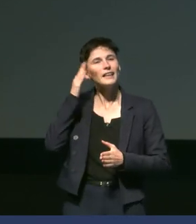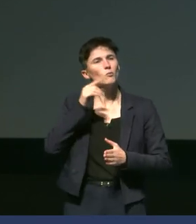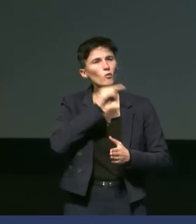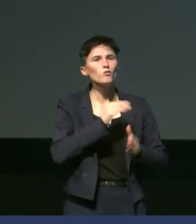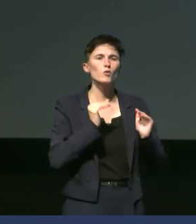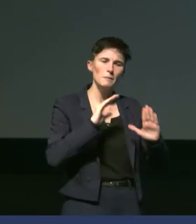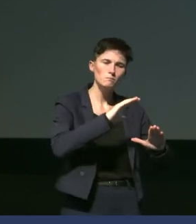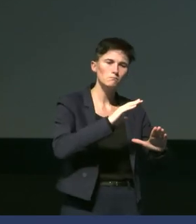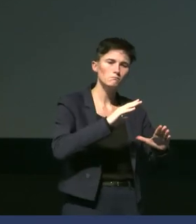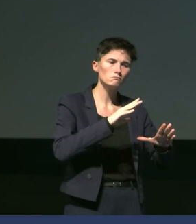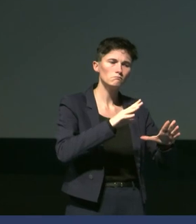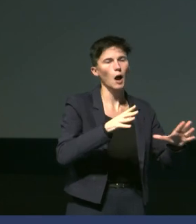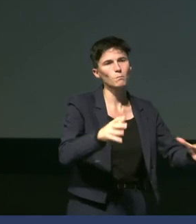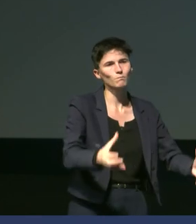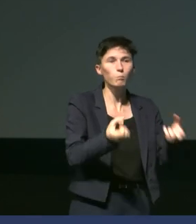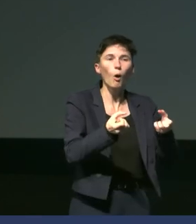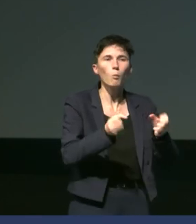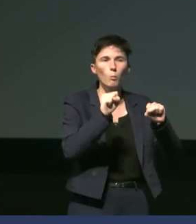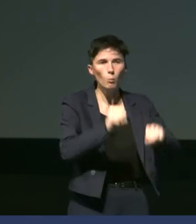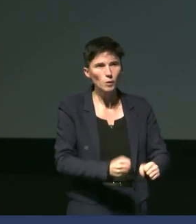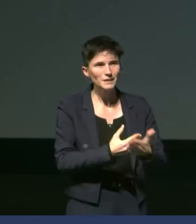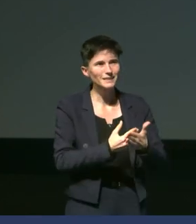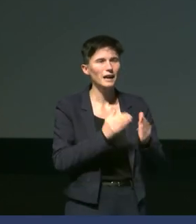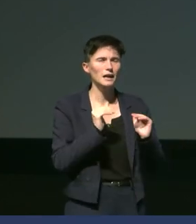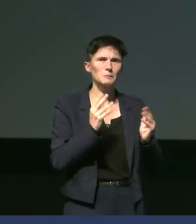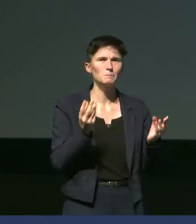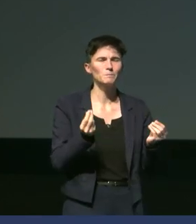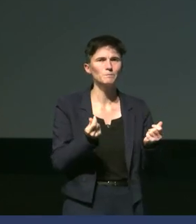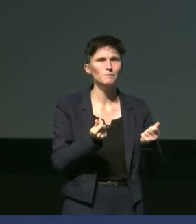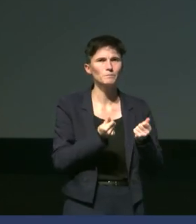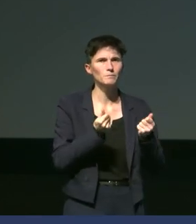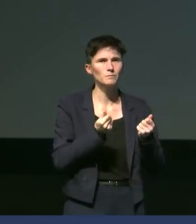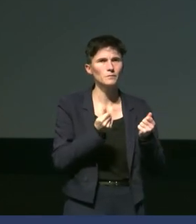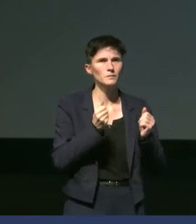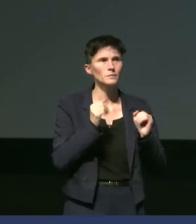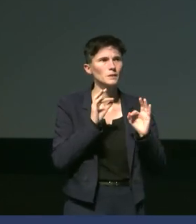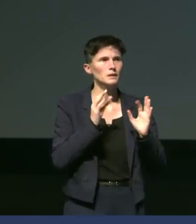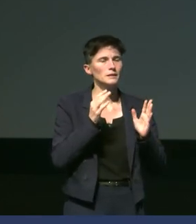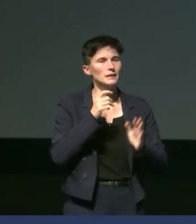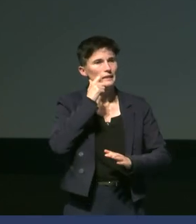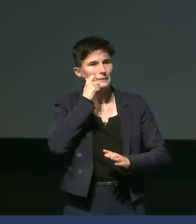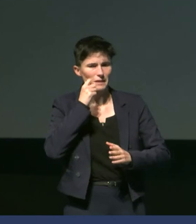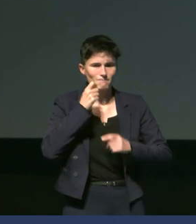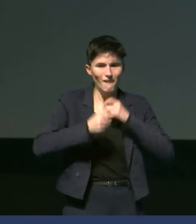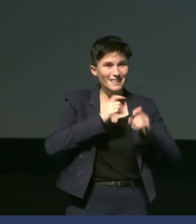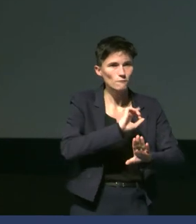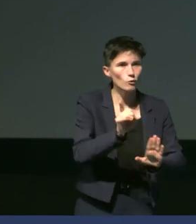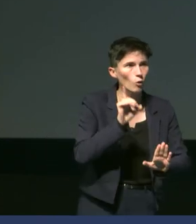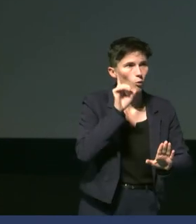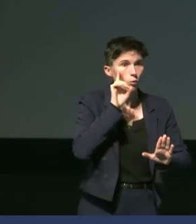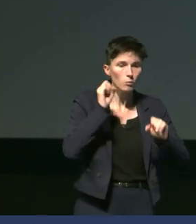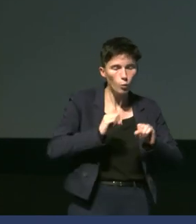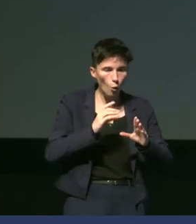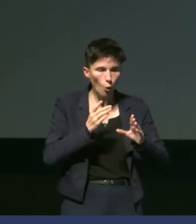Est-ce que c'est pas une espèce, enfin, est que c une espèce qui est assez pacifique, qui n pas très agressive, du coup, puisqu'on a trouvé d'approcher